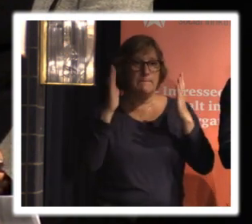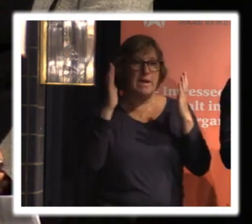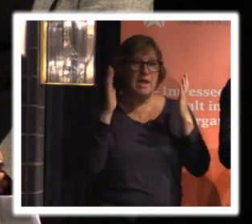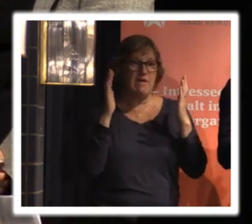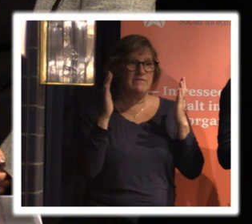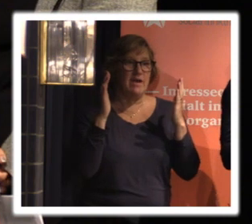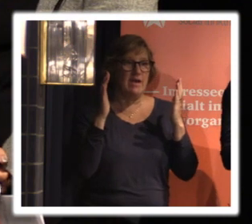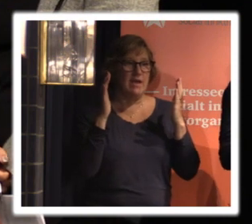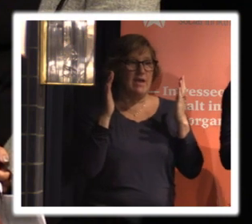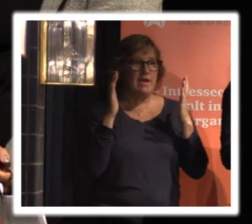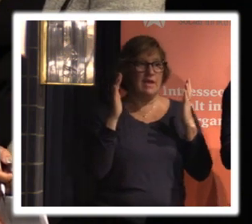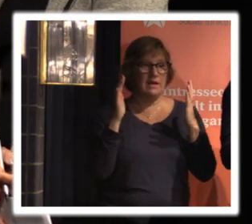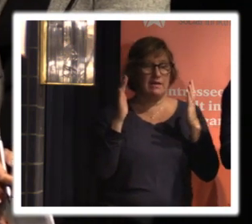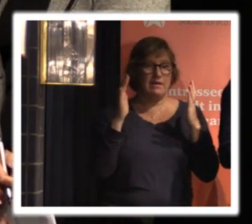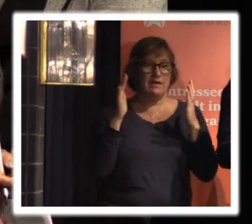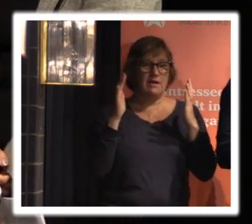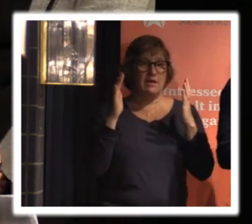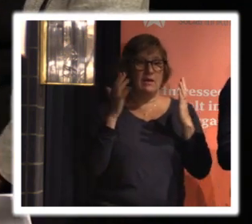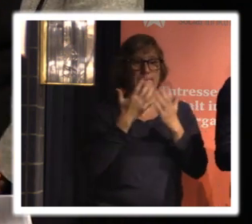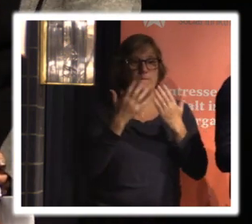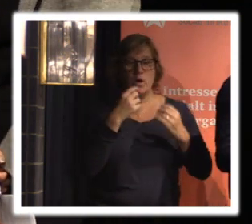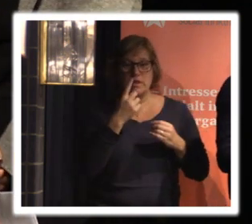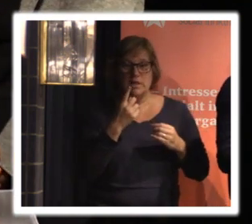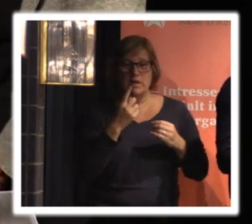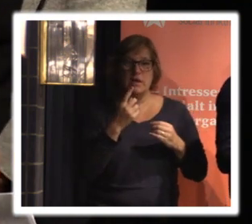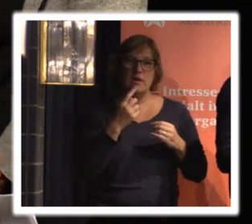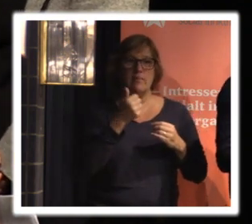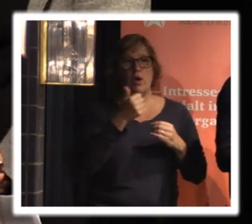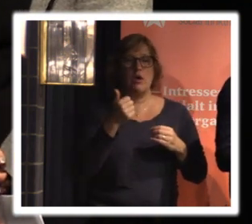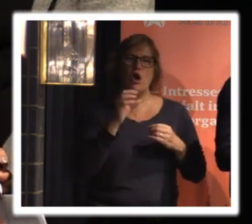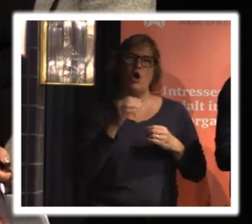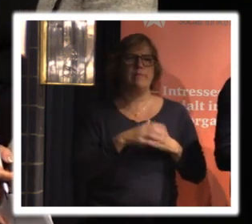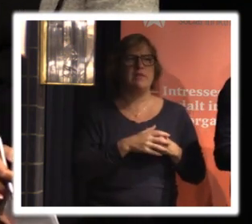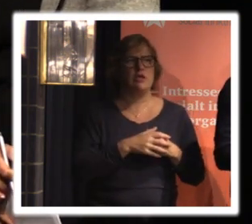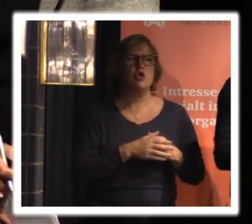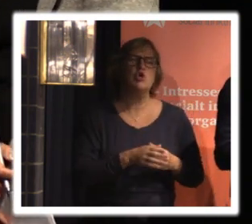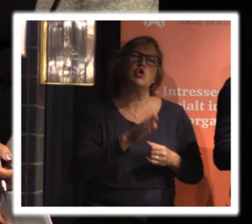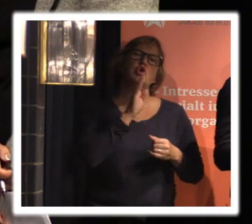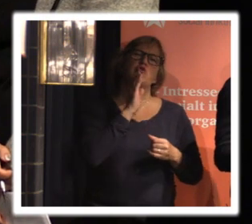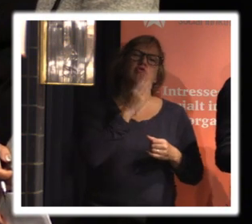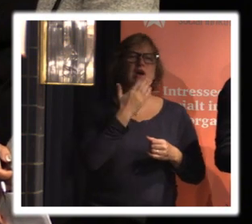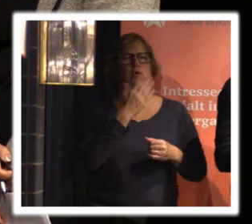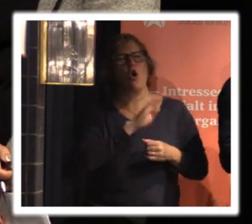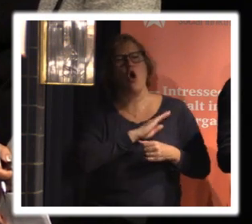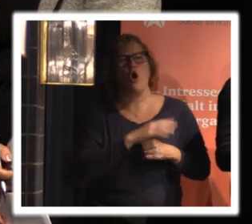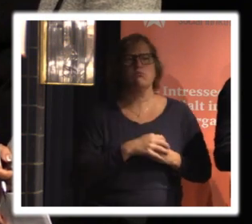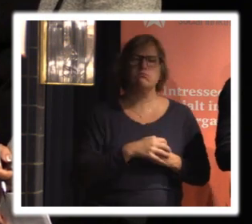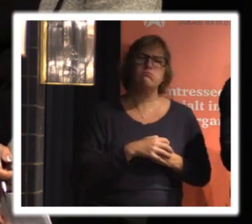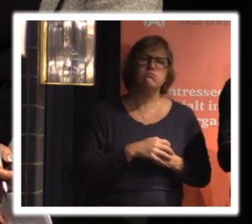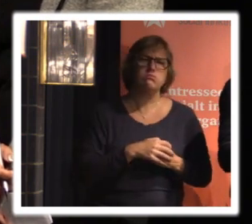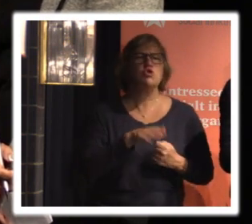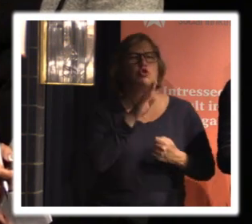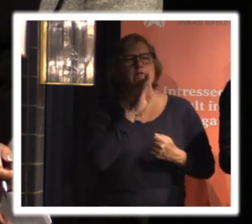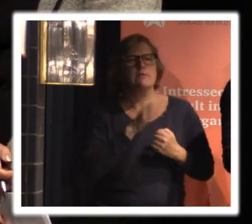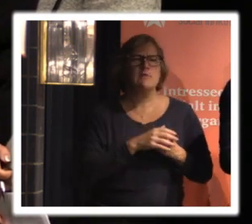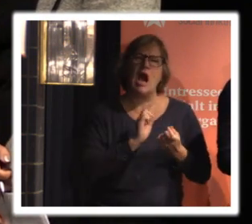och det är väldigt många träffar lite sådär att ja men det är bra att ha uppgifter eller ja det är bra att de ligger vi vet inte vi